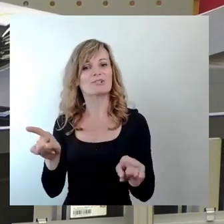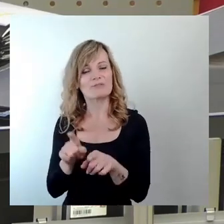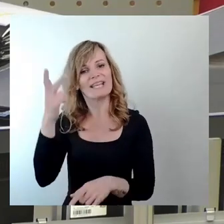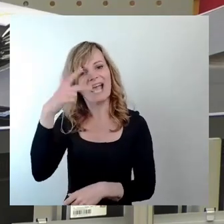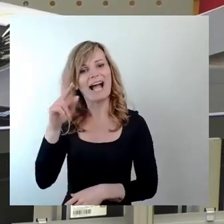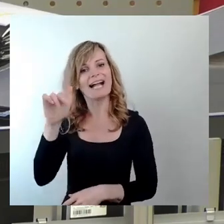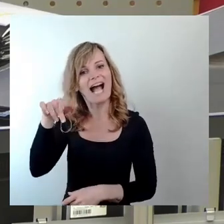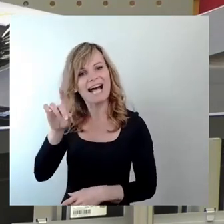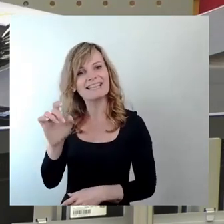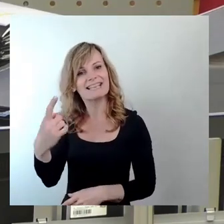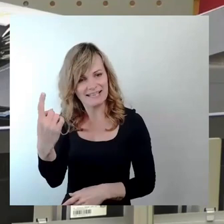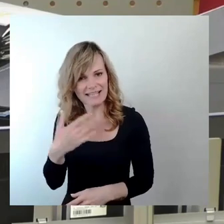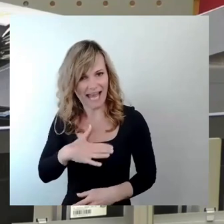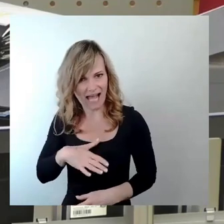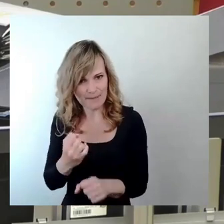gerne mal machen.